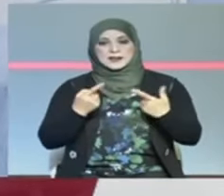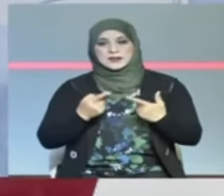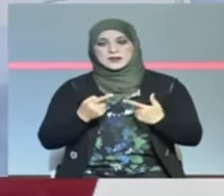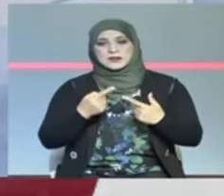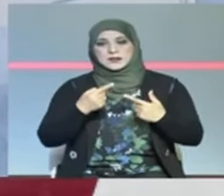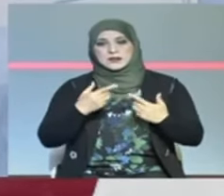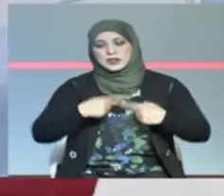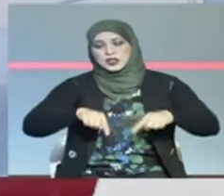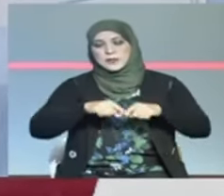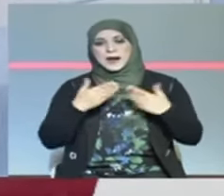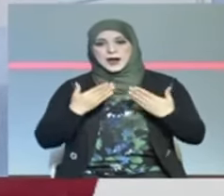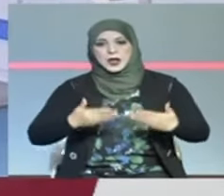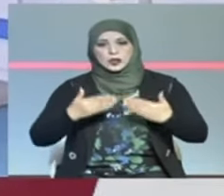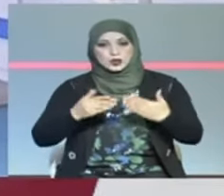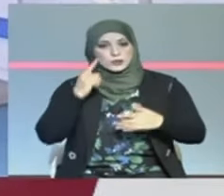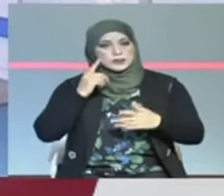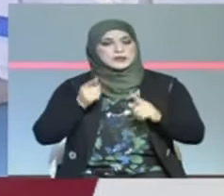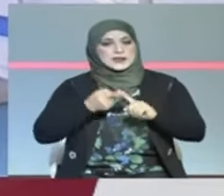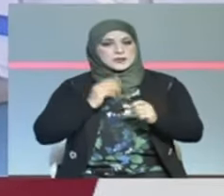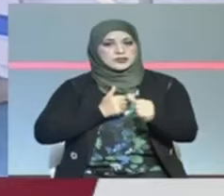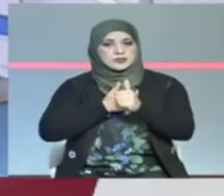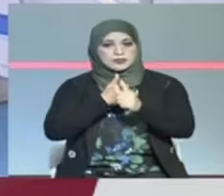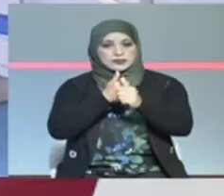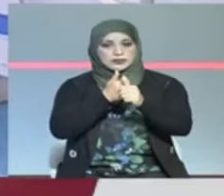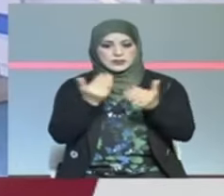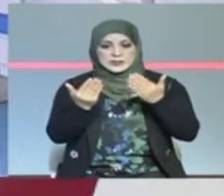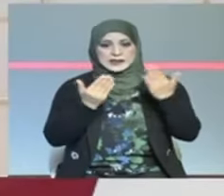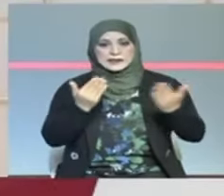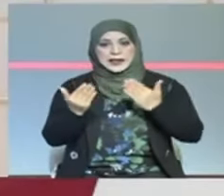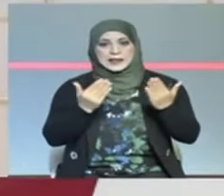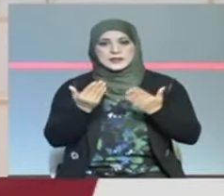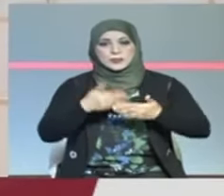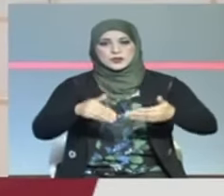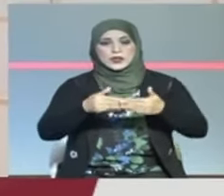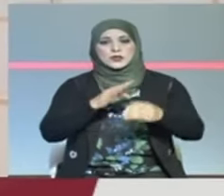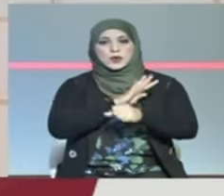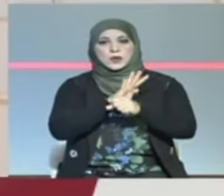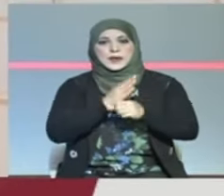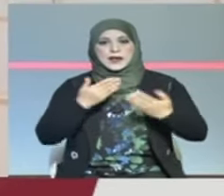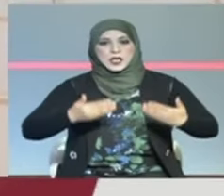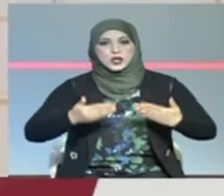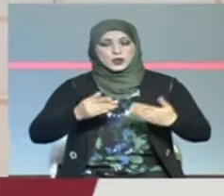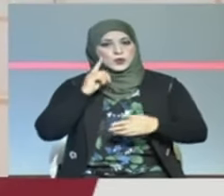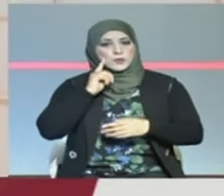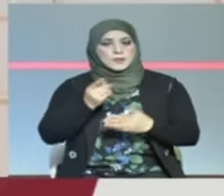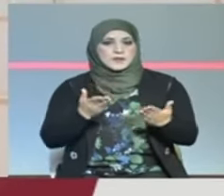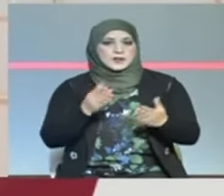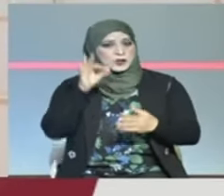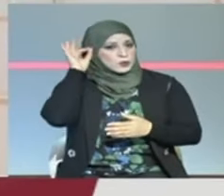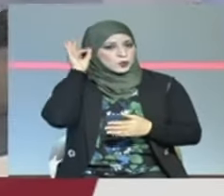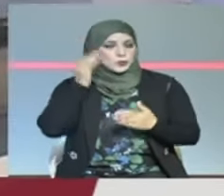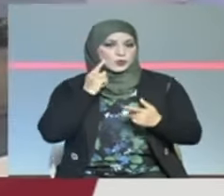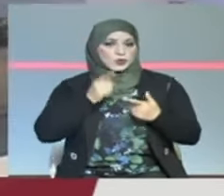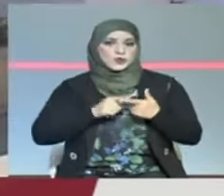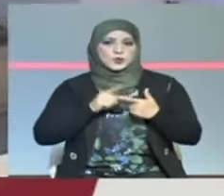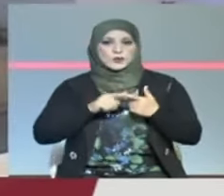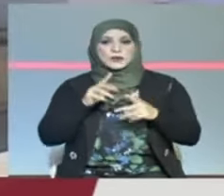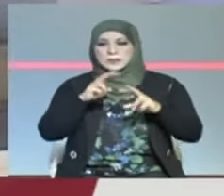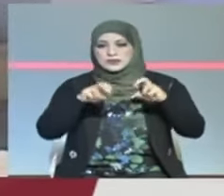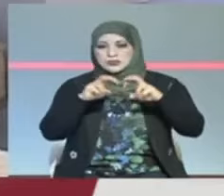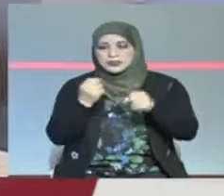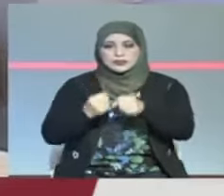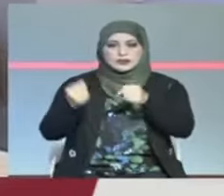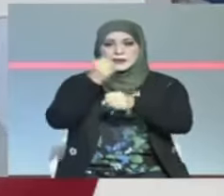الدورية اليوم الذي خصص لمتابعة وتقييم الواضع الوبائي لهذه الجائحة وبحث كيفية تركيز